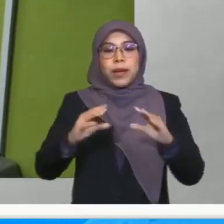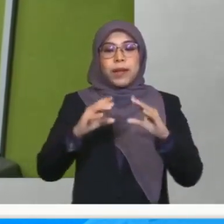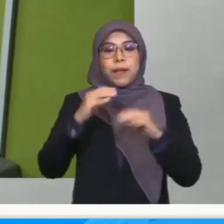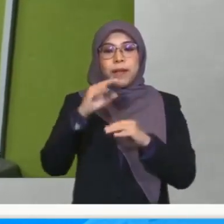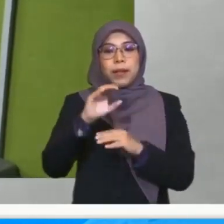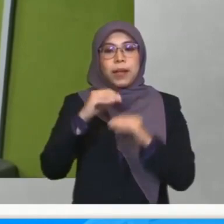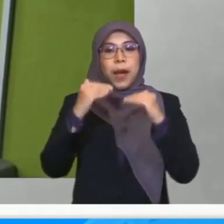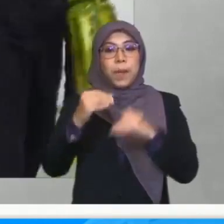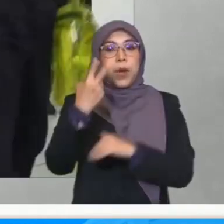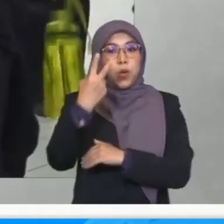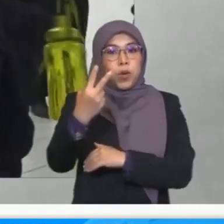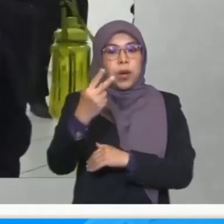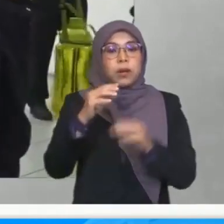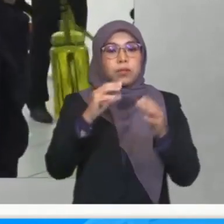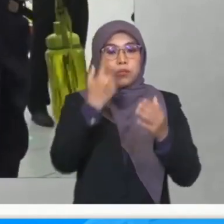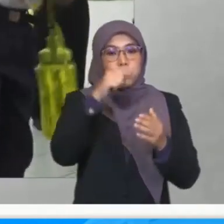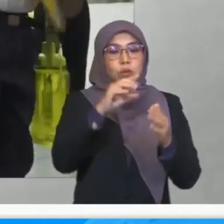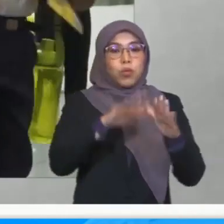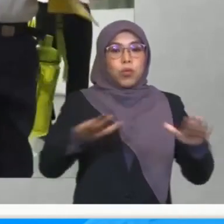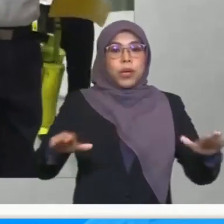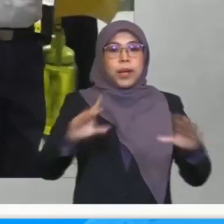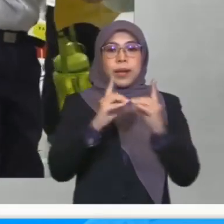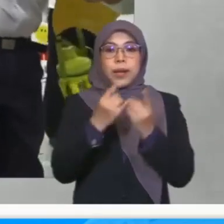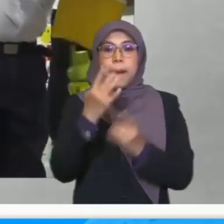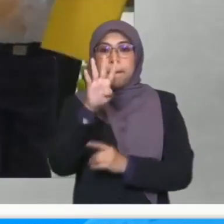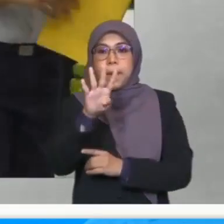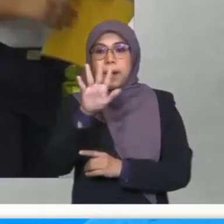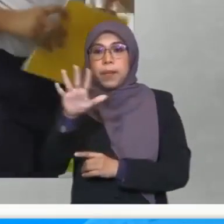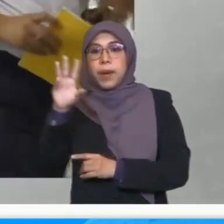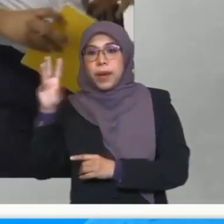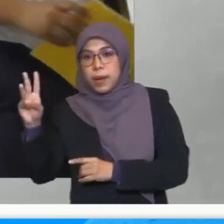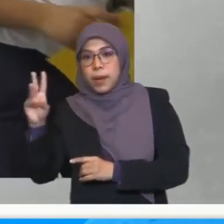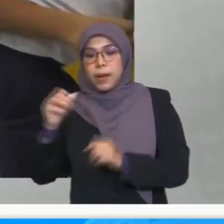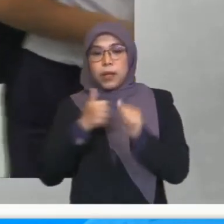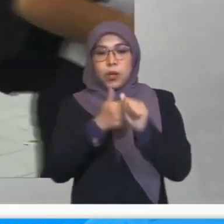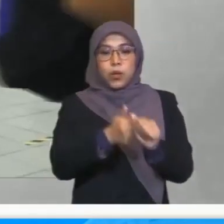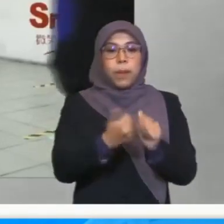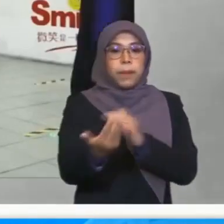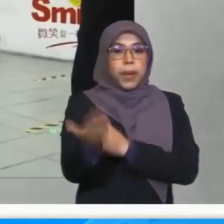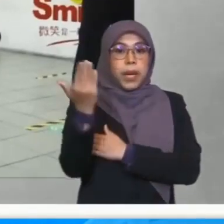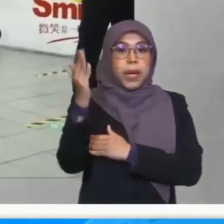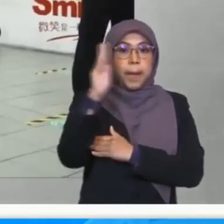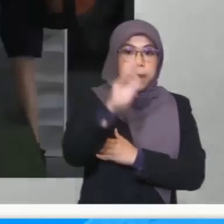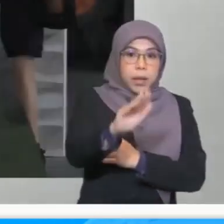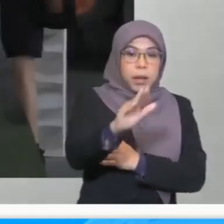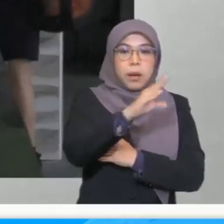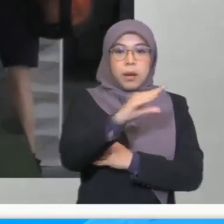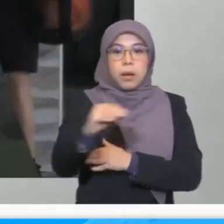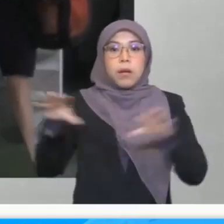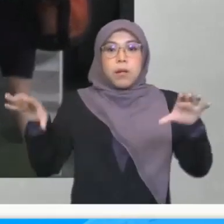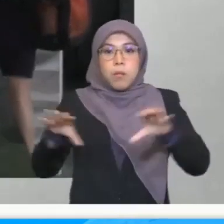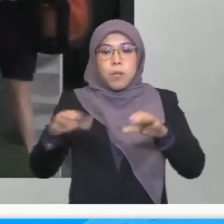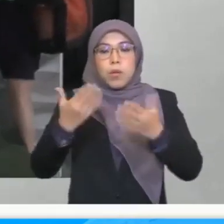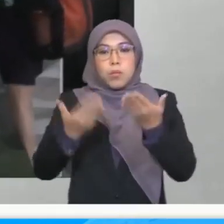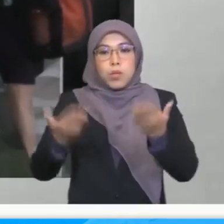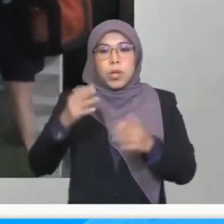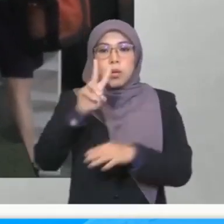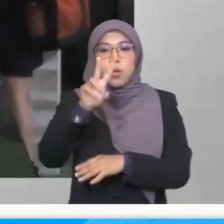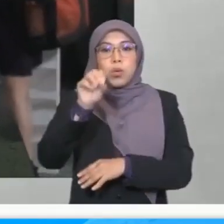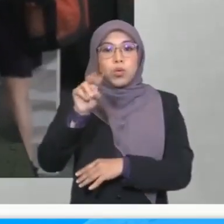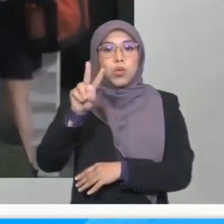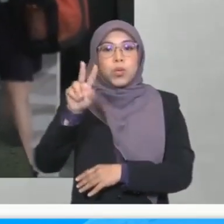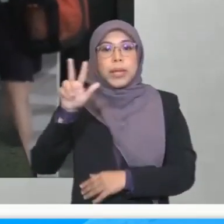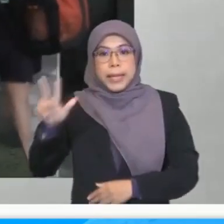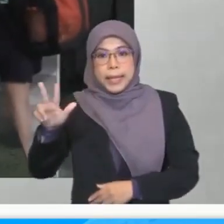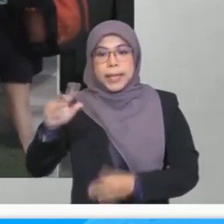empat, tahun lima dan tahun enam yang beroperasi secara dua sesi dengan pelaksanaan dijangka pada 2023.